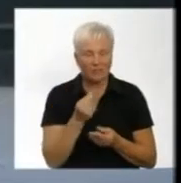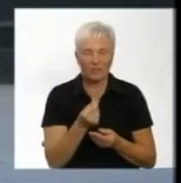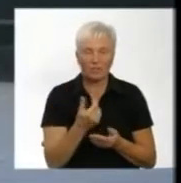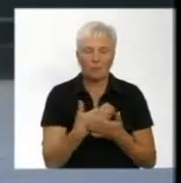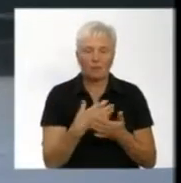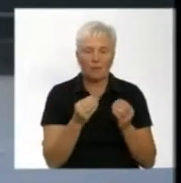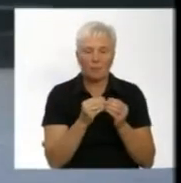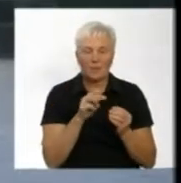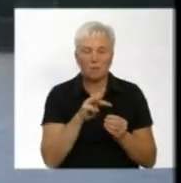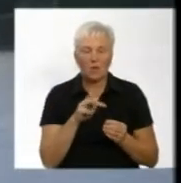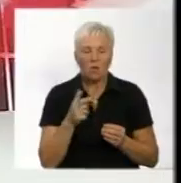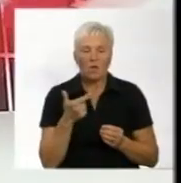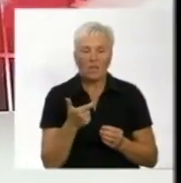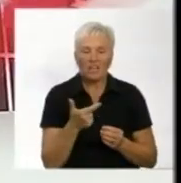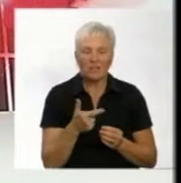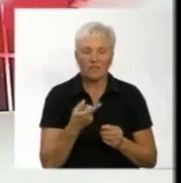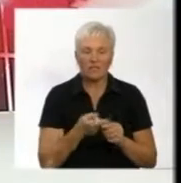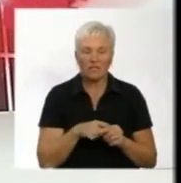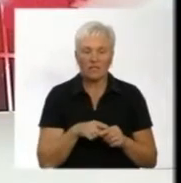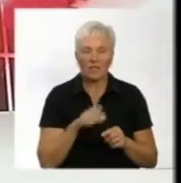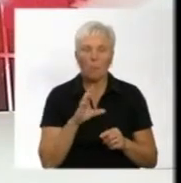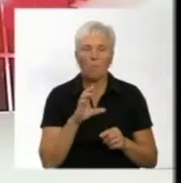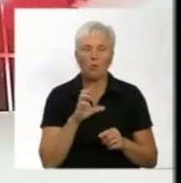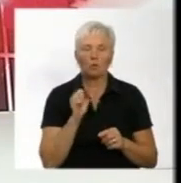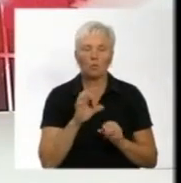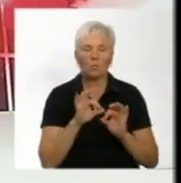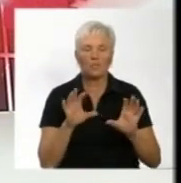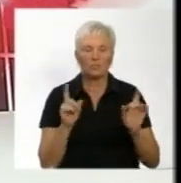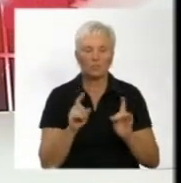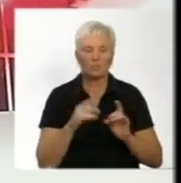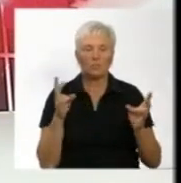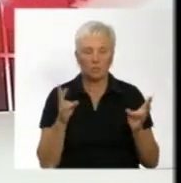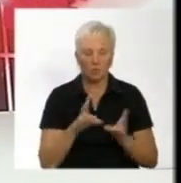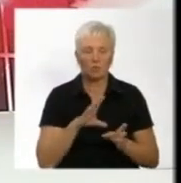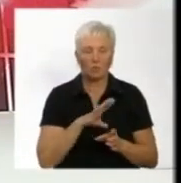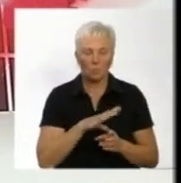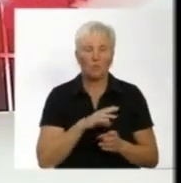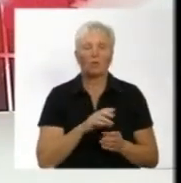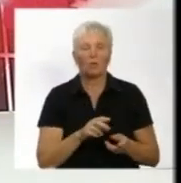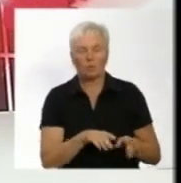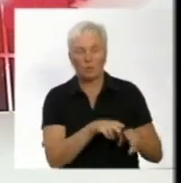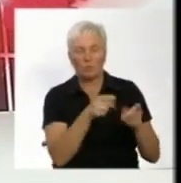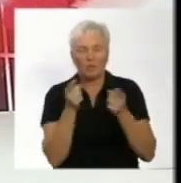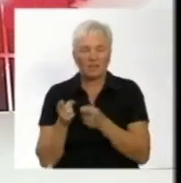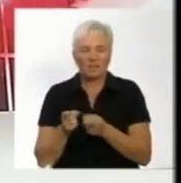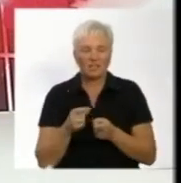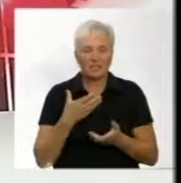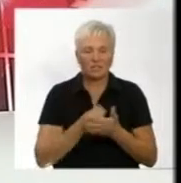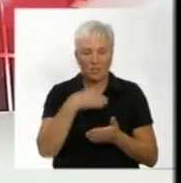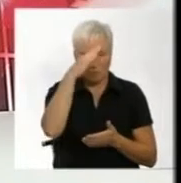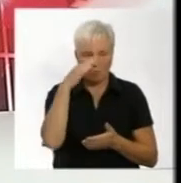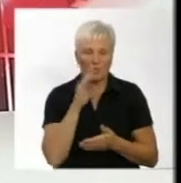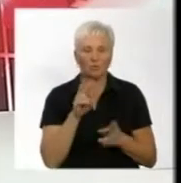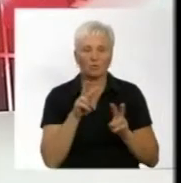10 мільйонів гривень. Сергій Борзов тоді пояснив, що йому необхідно було перевезти до Києва своїх батьків, щоб ті